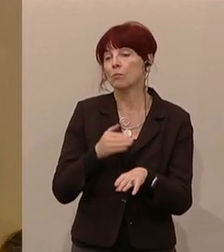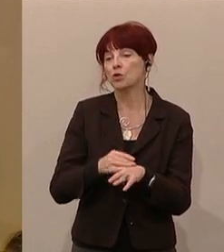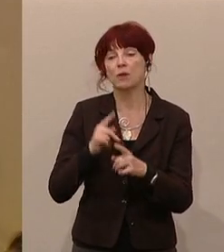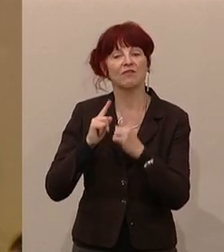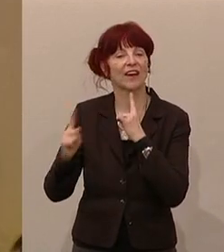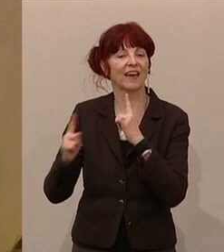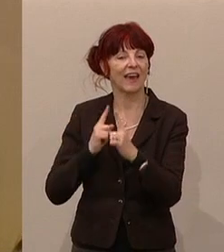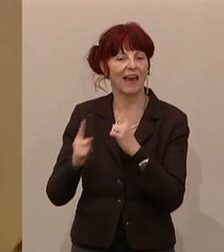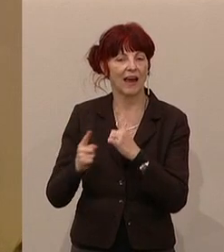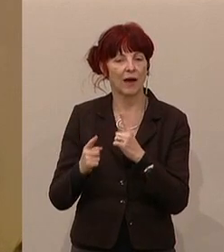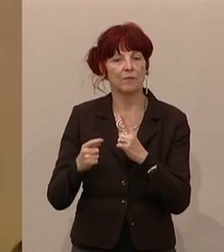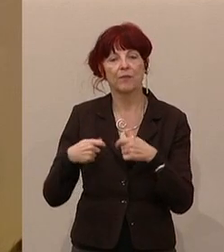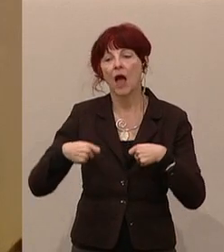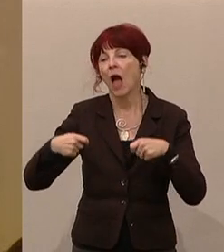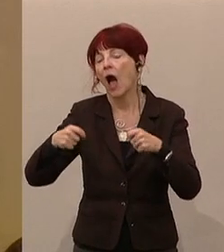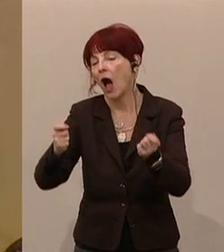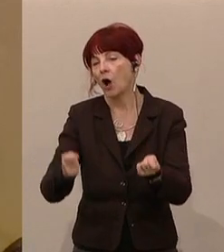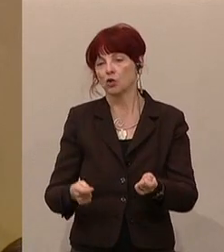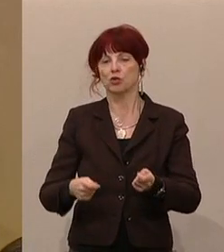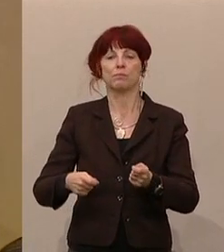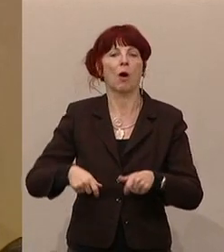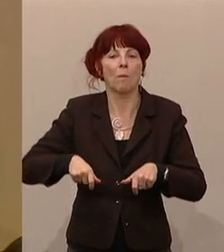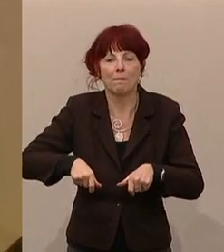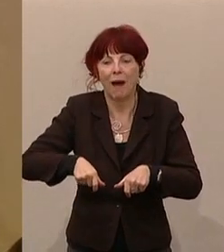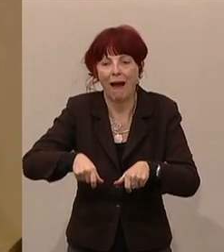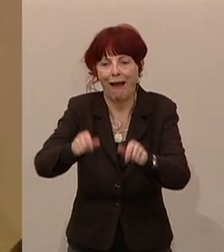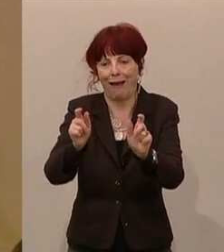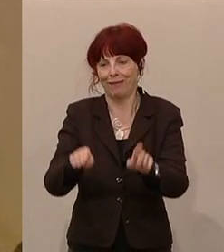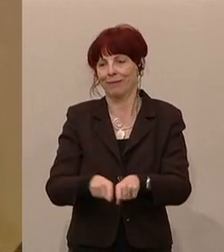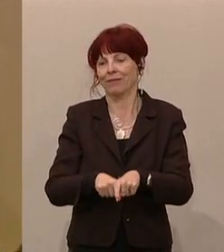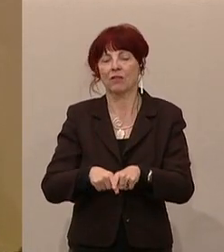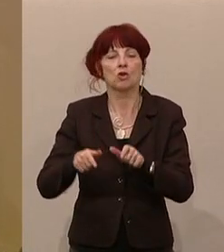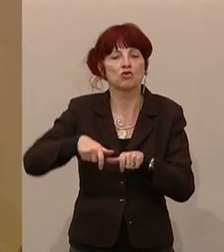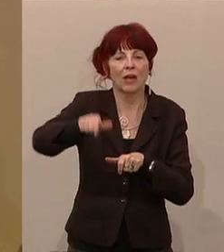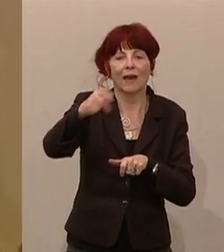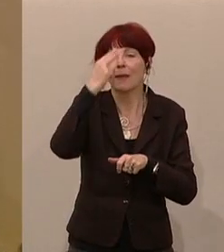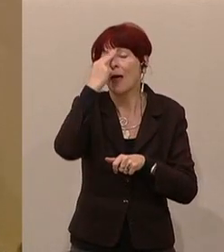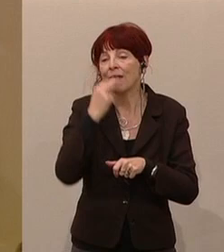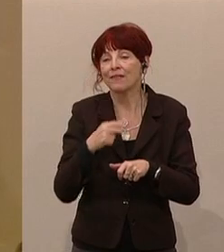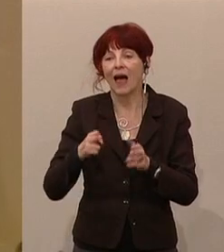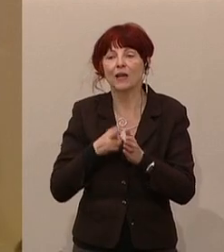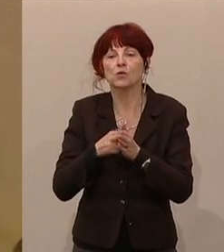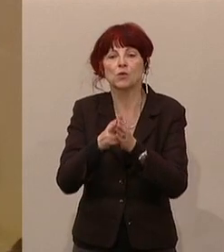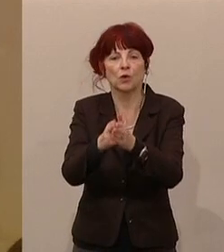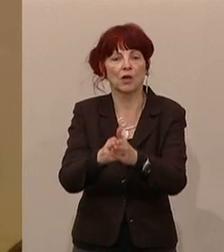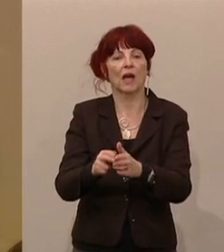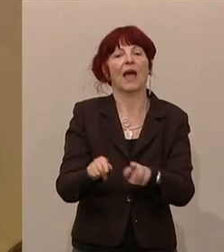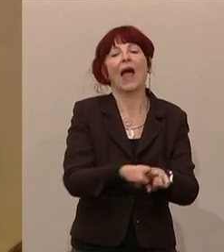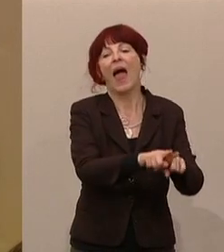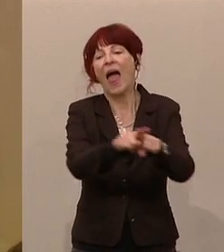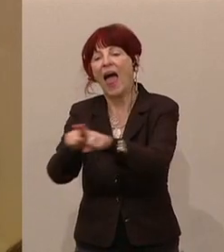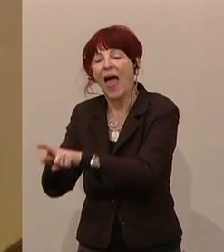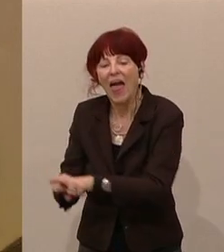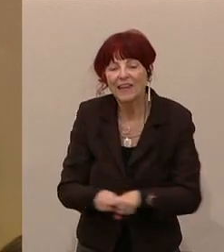Beispiel den Ausbau der Bahnstrecken, der Nachtzüge, das einheitliche Tarifmodell, Sie werden sich nur erinnern können, das nennen wir das